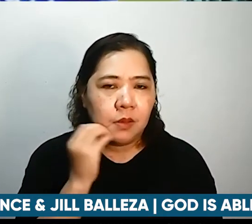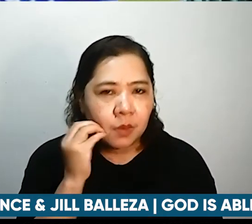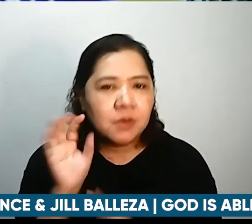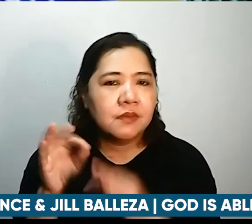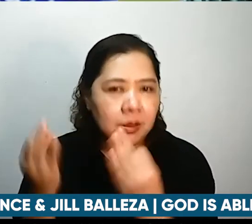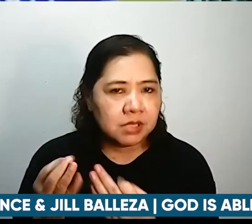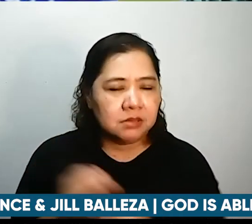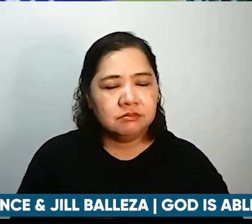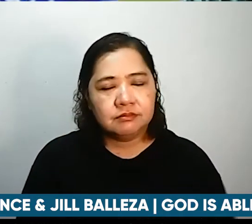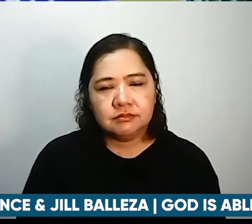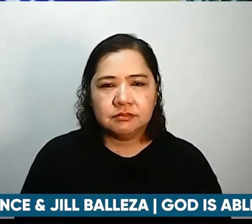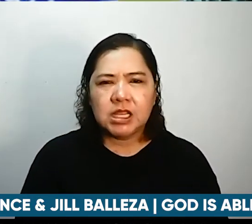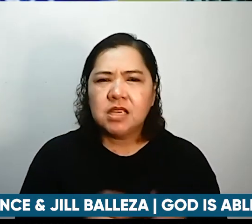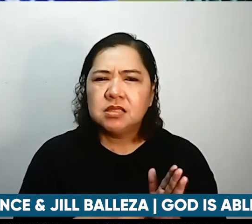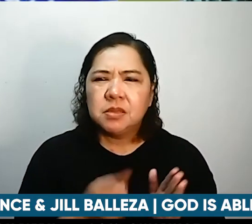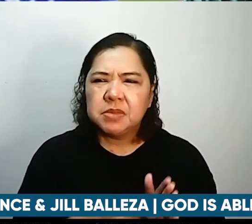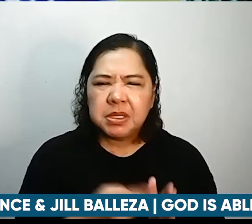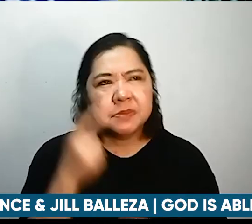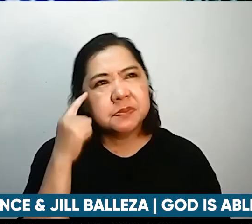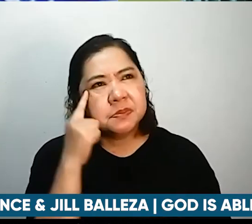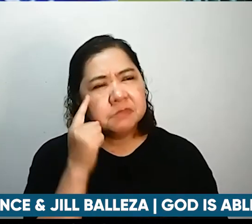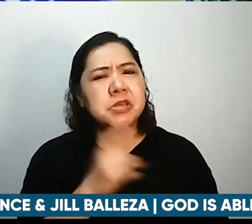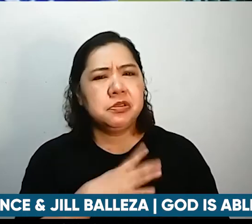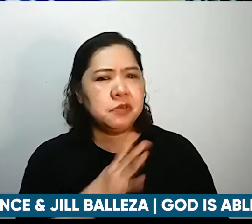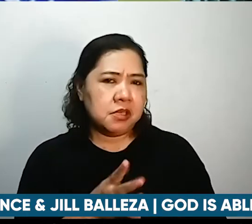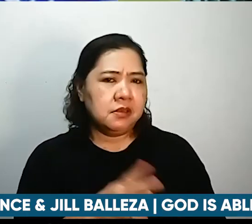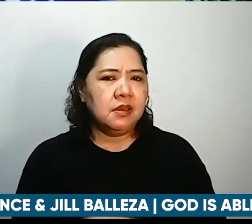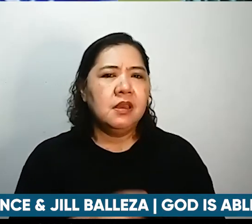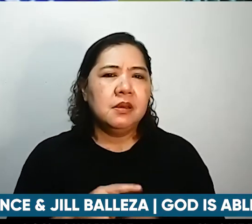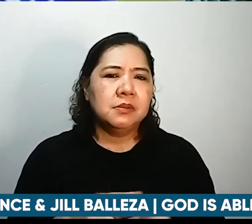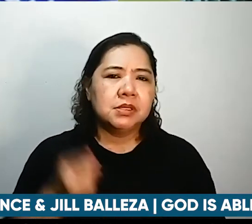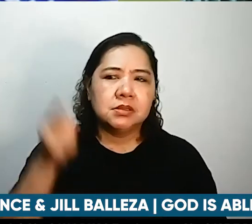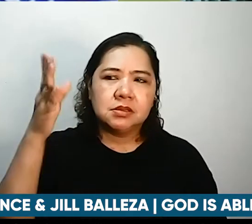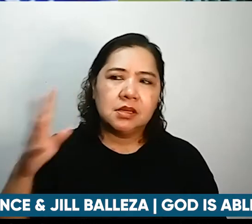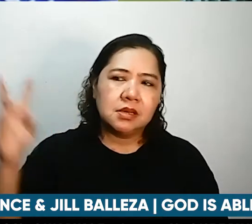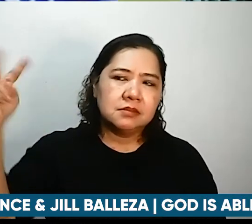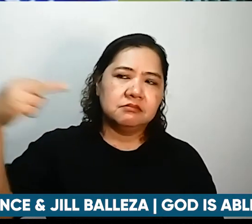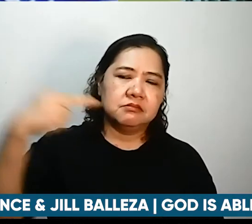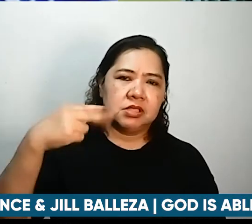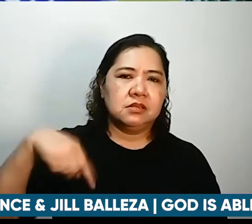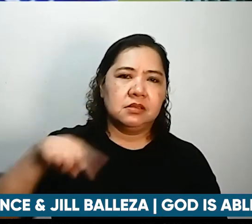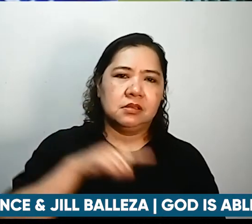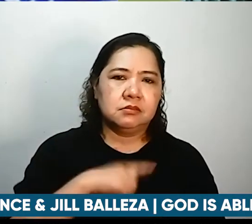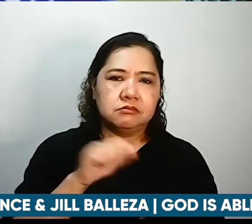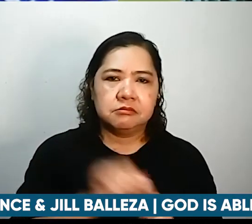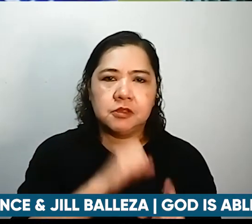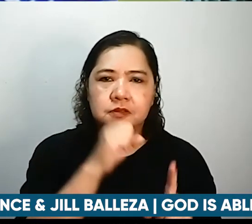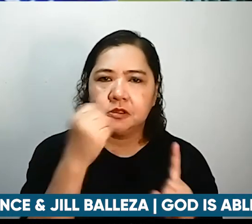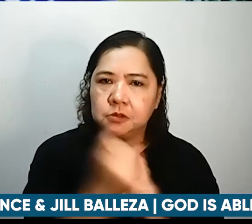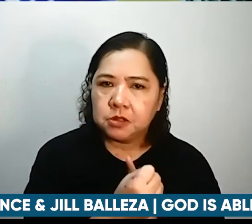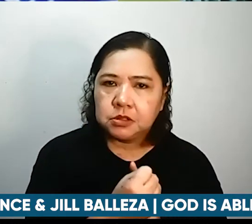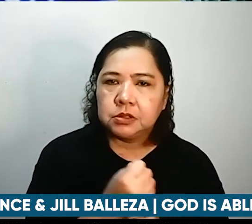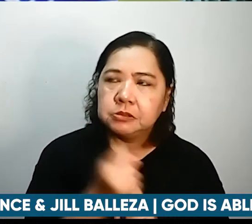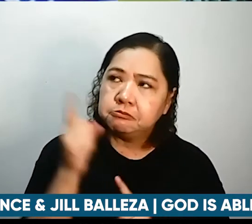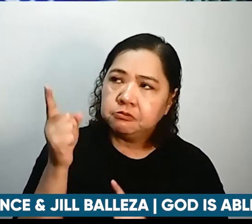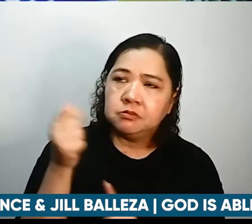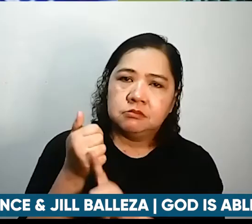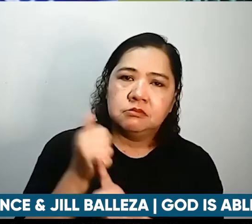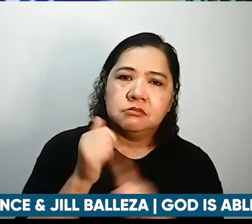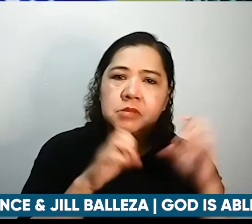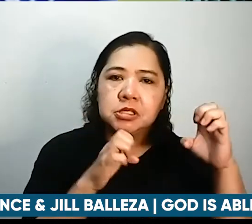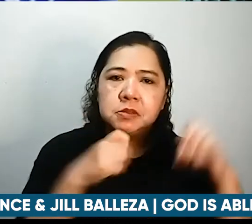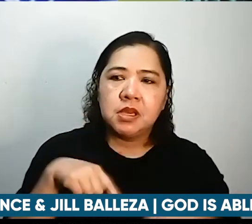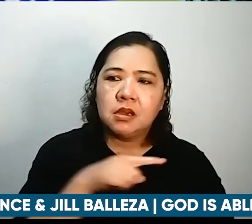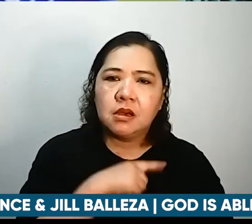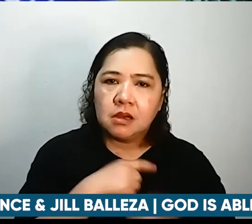na okay lang yun pero God sees us in every situation at ina-expect niya na ipapakita natin ang